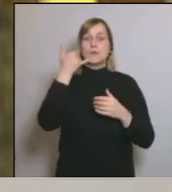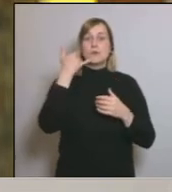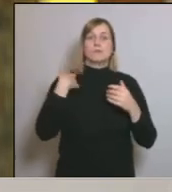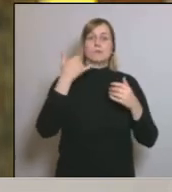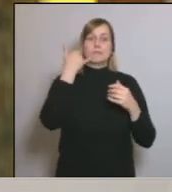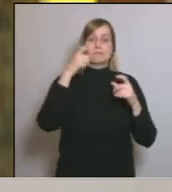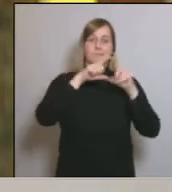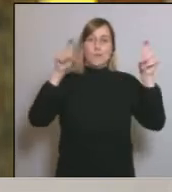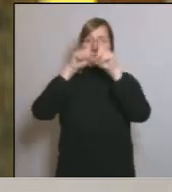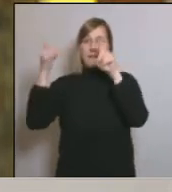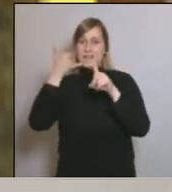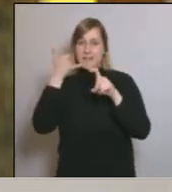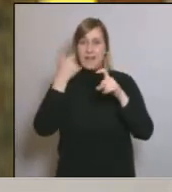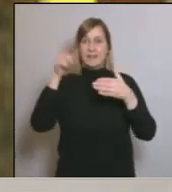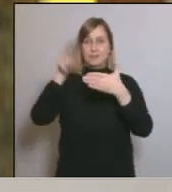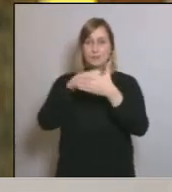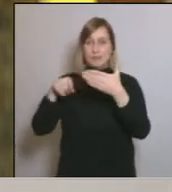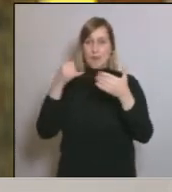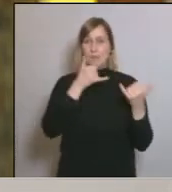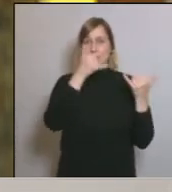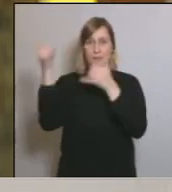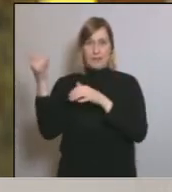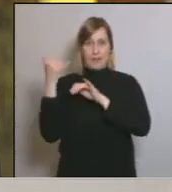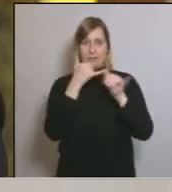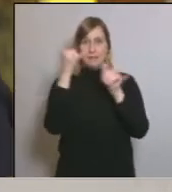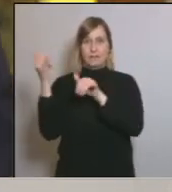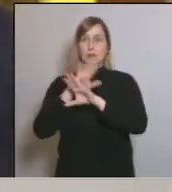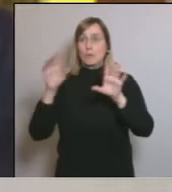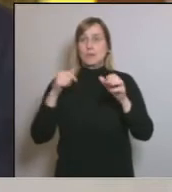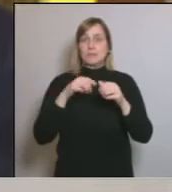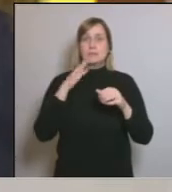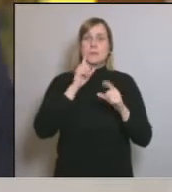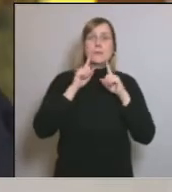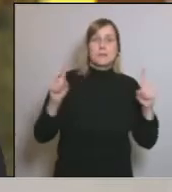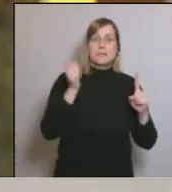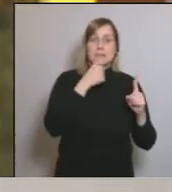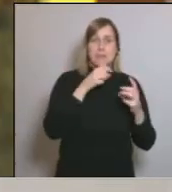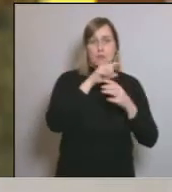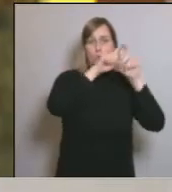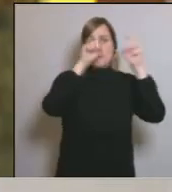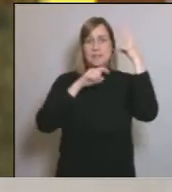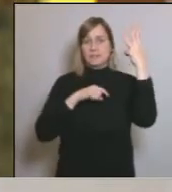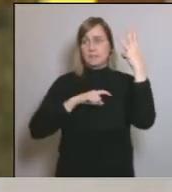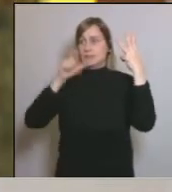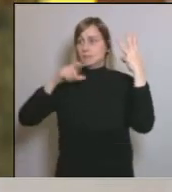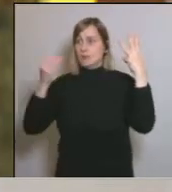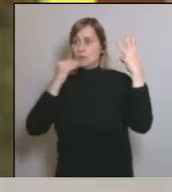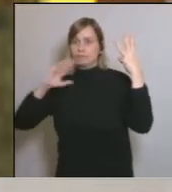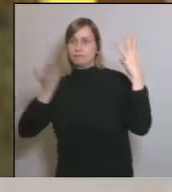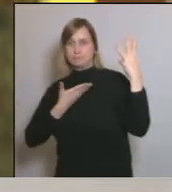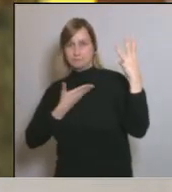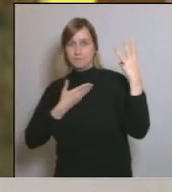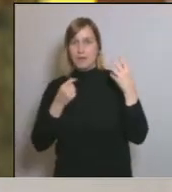telecomunicacions. És una decisió que beneficia només a tres companyies i que perjudica els consumidors en un moment en què les telecomunicacions